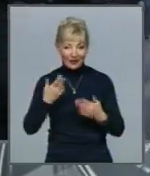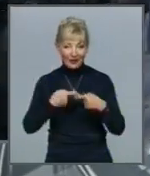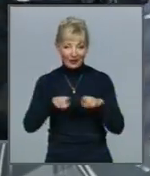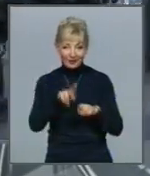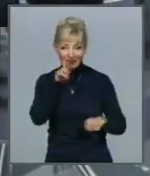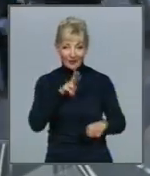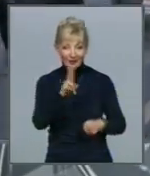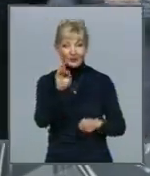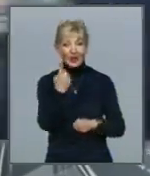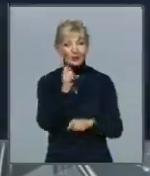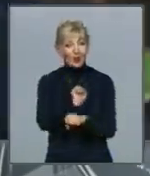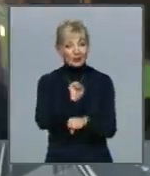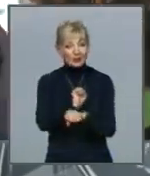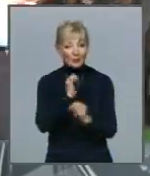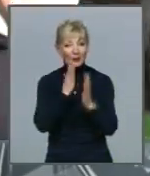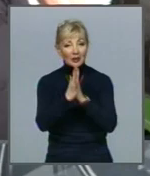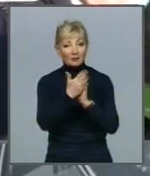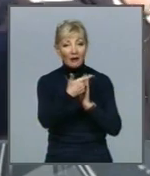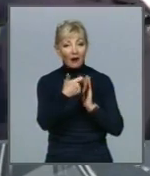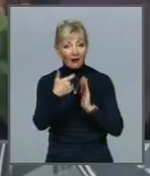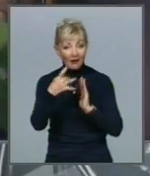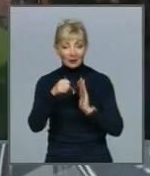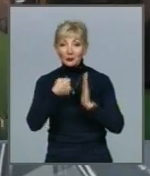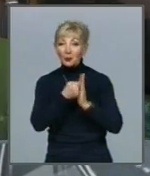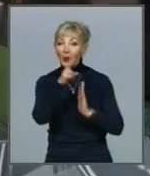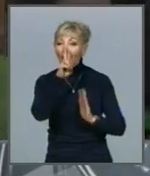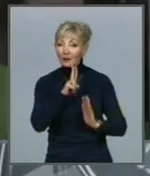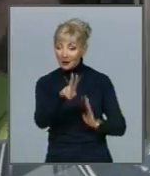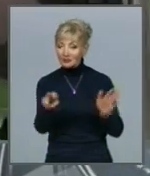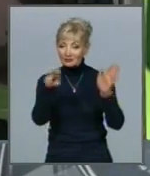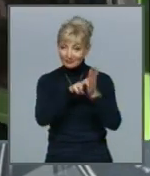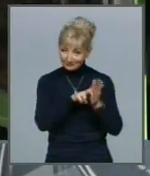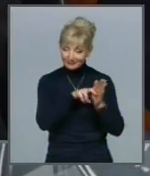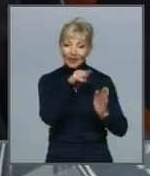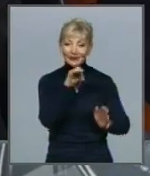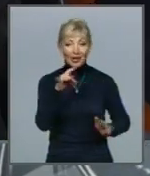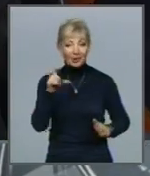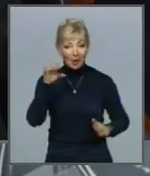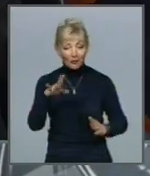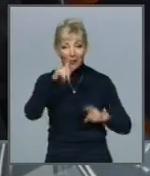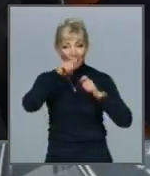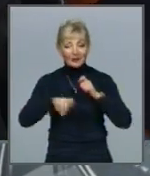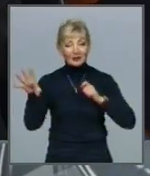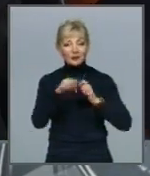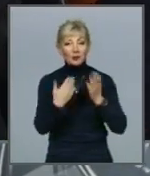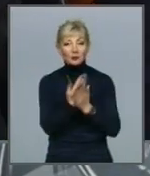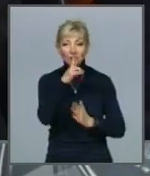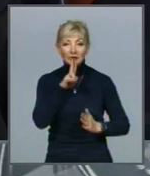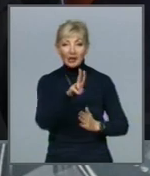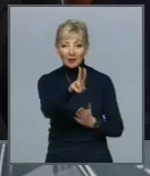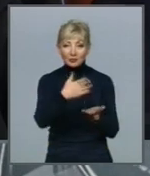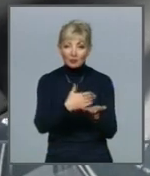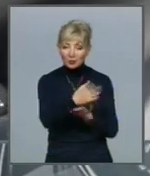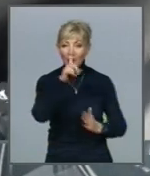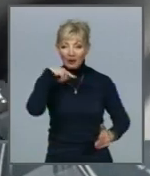одній из зупинок по проспекту Гагаріна до тролейбусу зайшов перший віцемер Ігор Терехов Переверяти всі нові тролейбусні маршрути